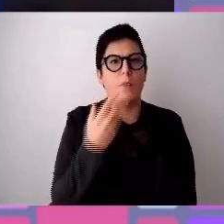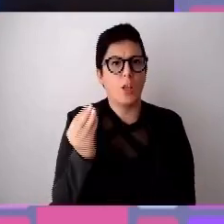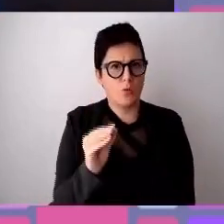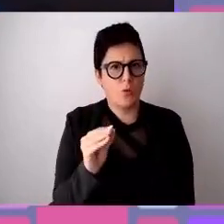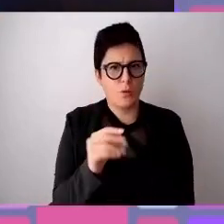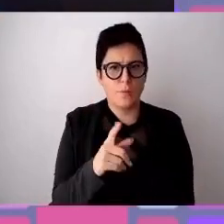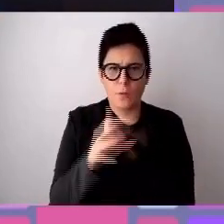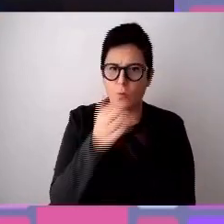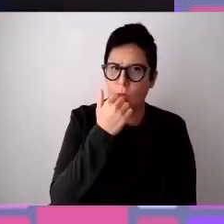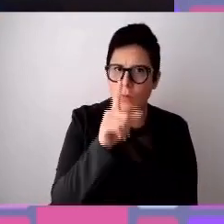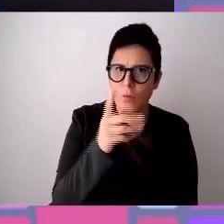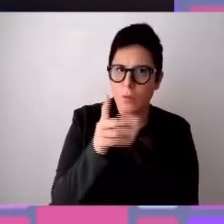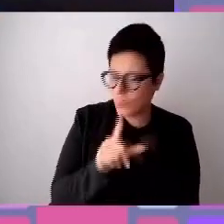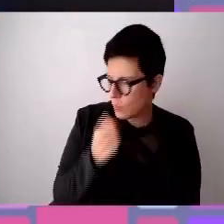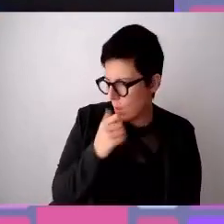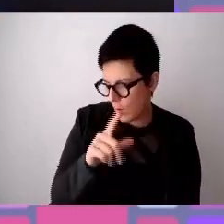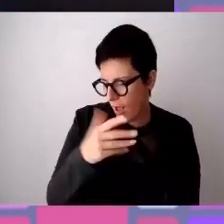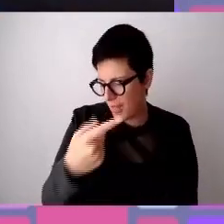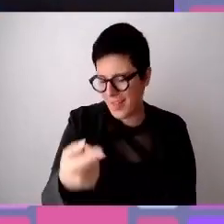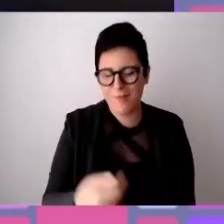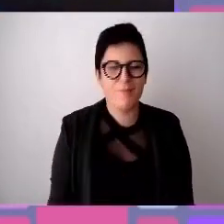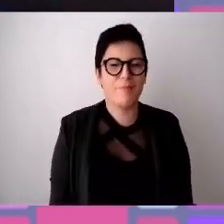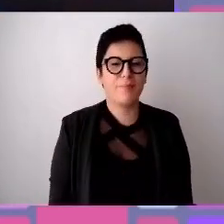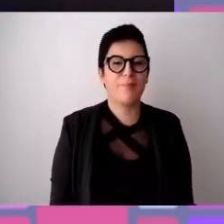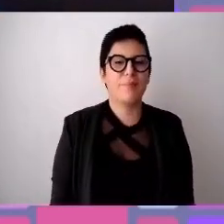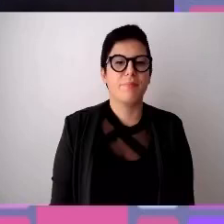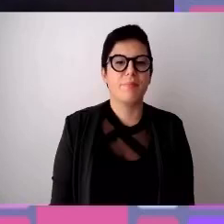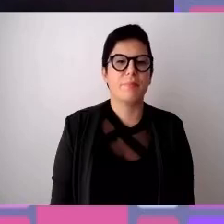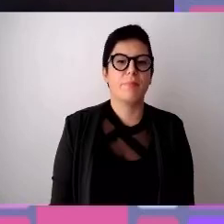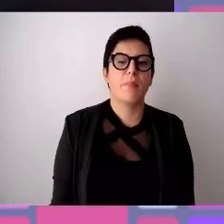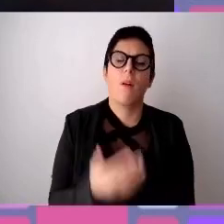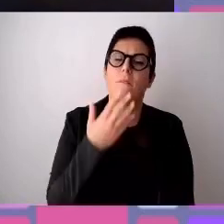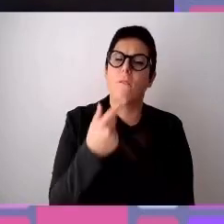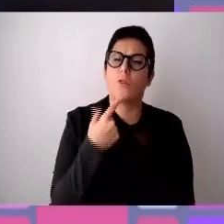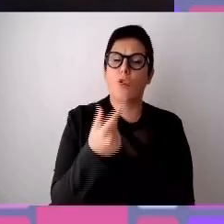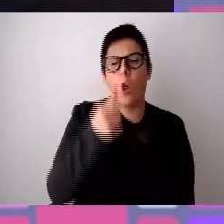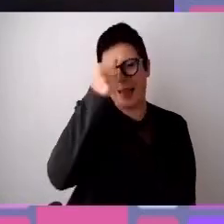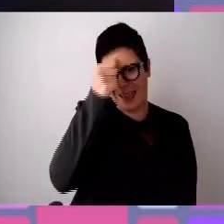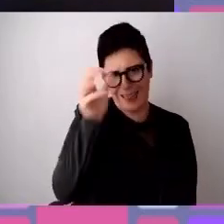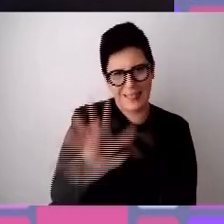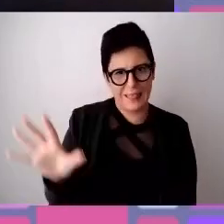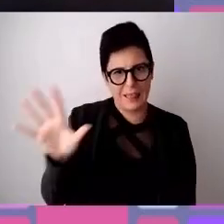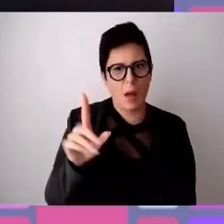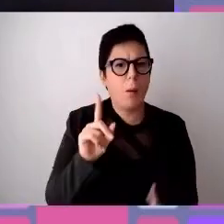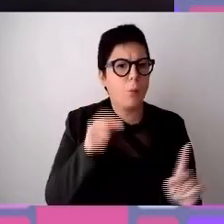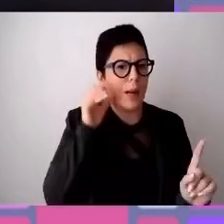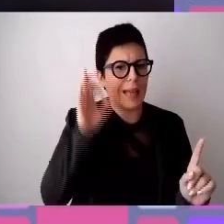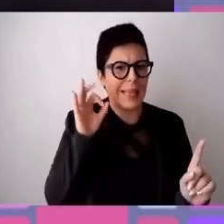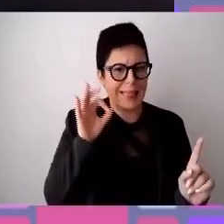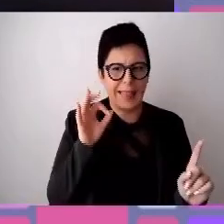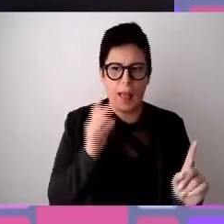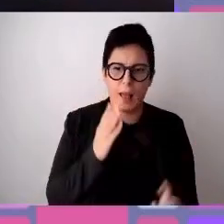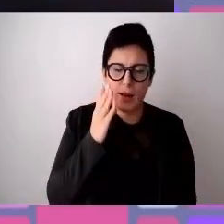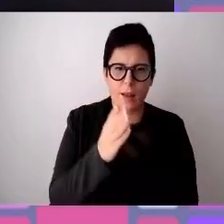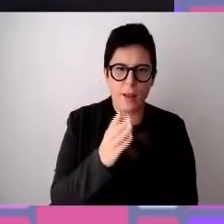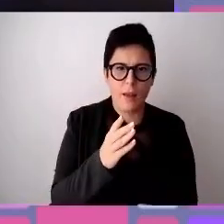faccio solo... Scusa, Luca, continuo. Non per puntarla solo sull'India, ma io quando vado in Inghilterra e mi capita di